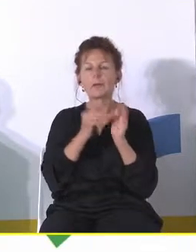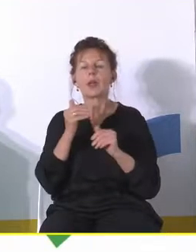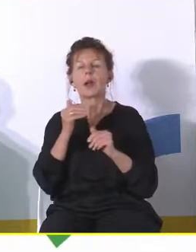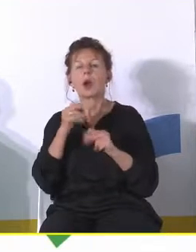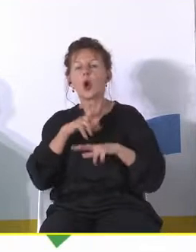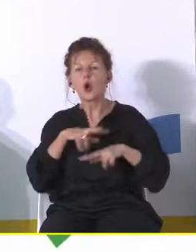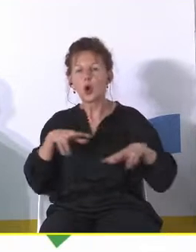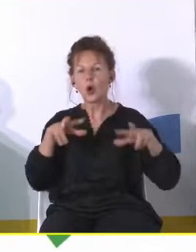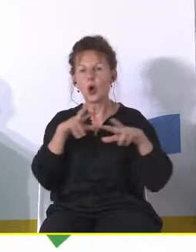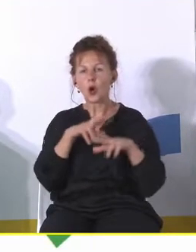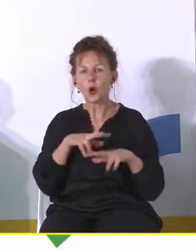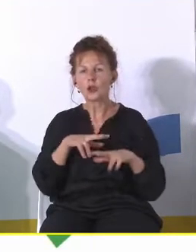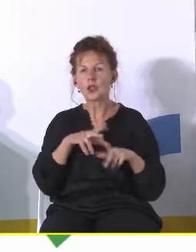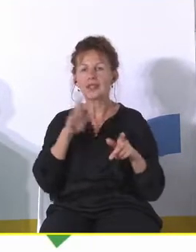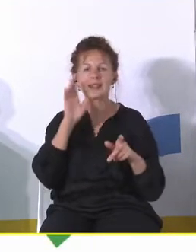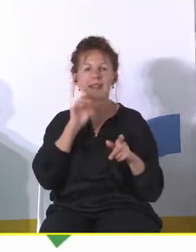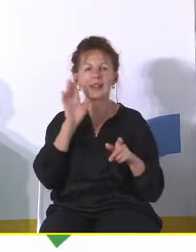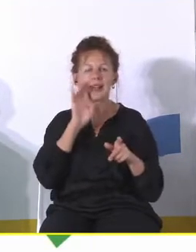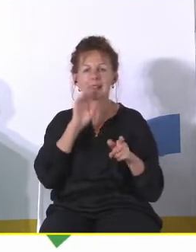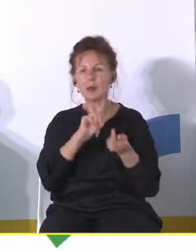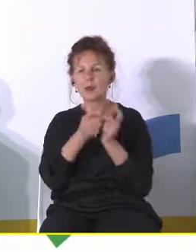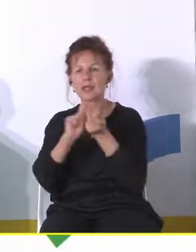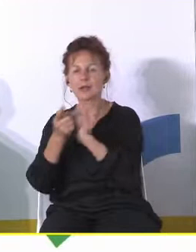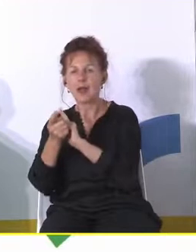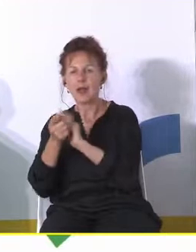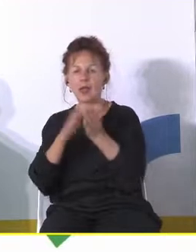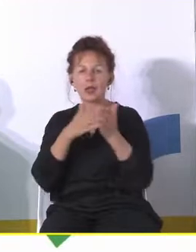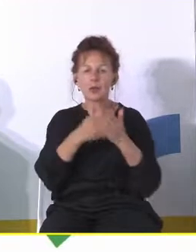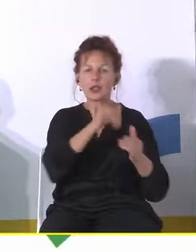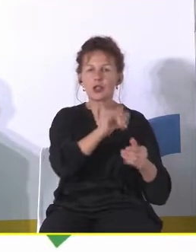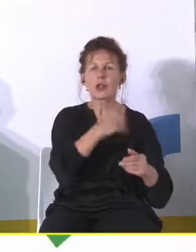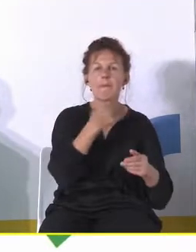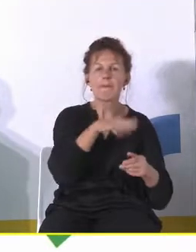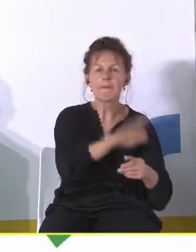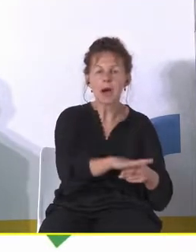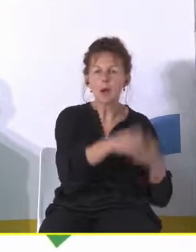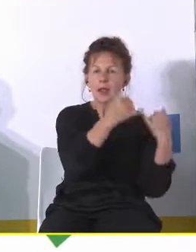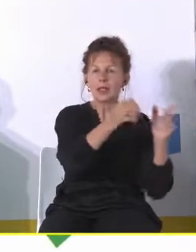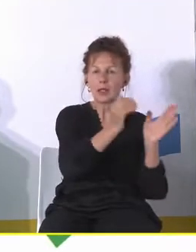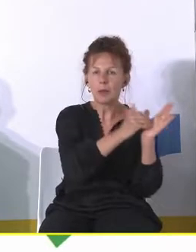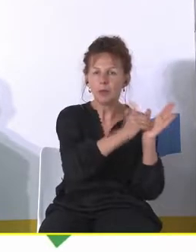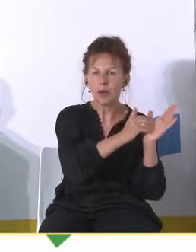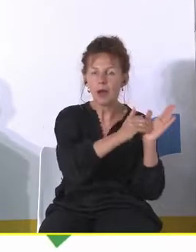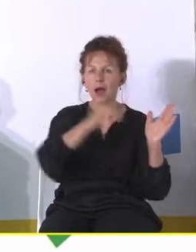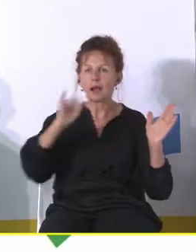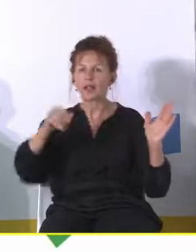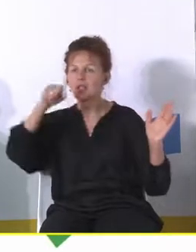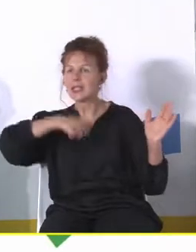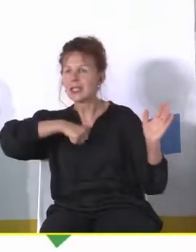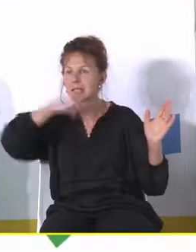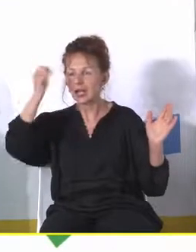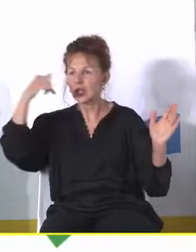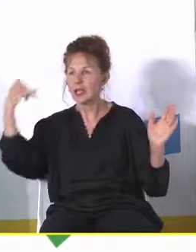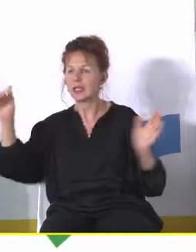potrzeby rodzin również zmieniają się w czasie. Są inne, kiedy dzieci są małe, są inne, kiedy dzieci stają się starsze. I wydaje mi się, że to